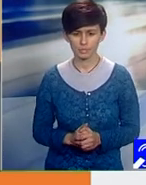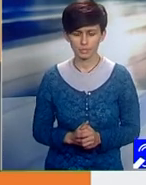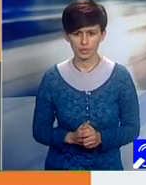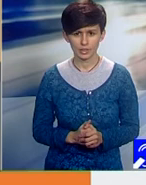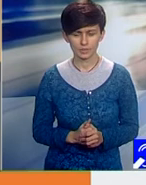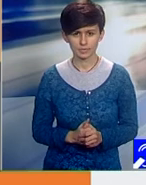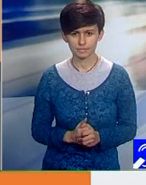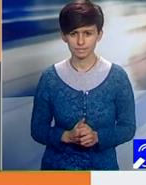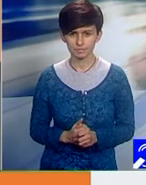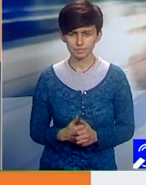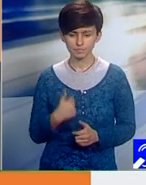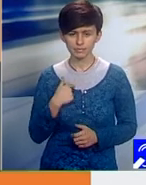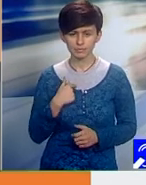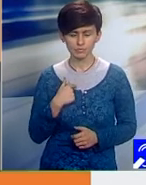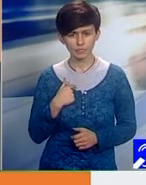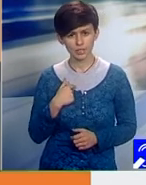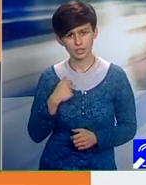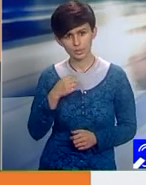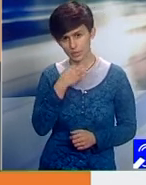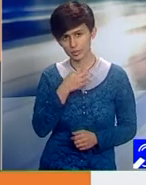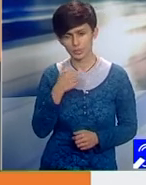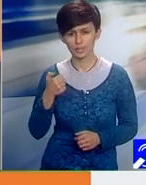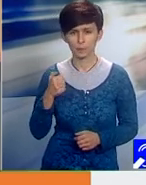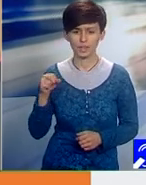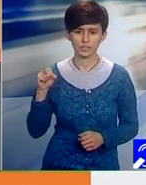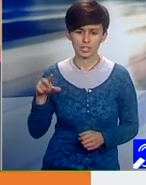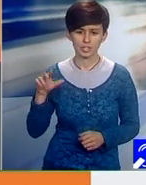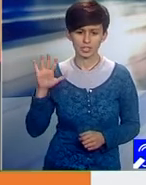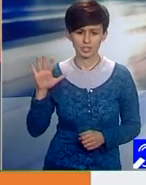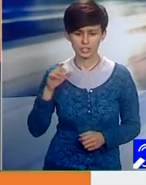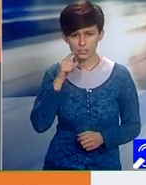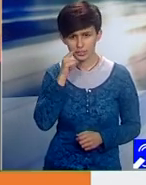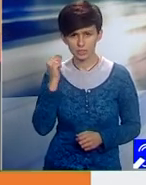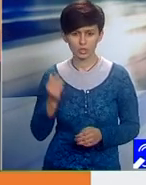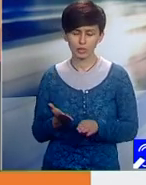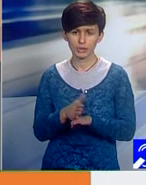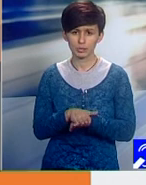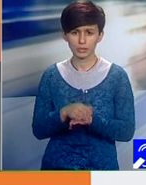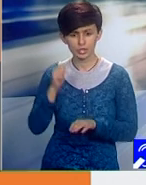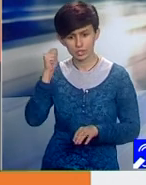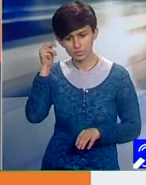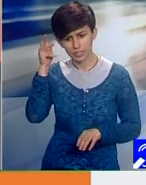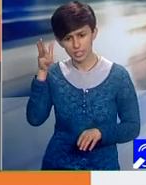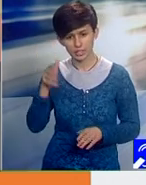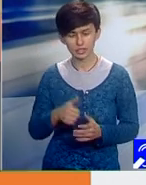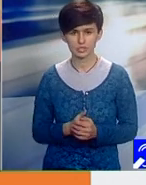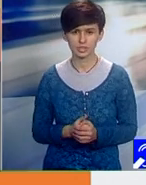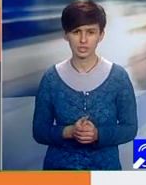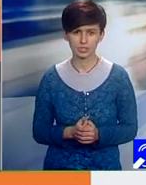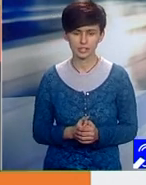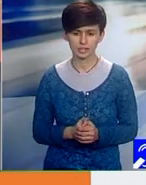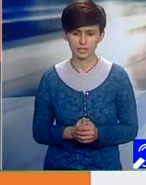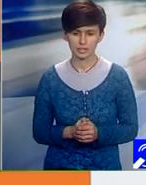contrazic cu argumente. 135 de oameni mor zilnic. Despre ce vorbim, stimate domn? Despre